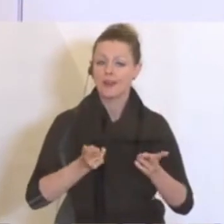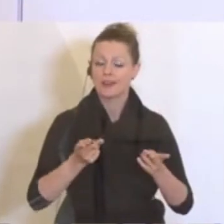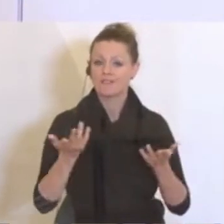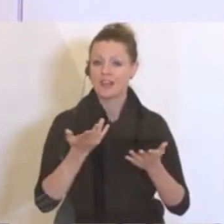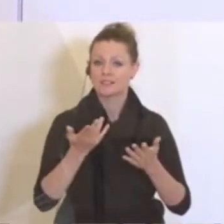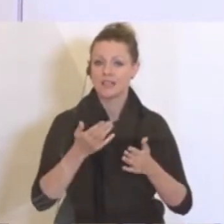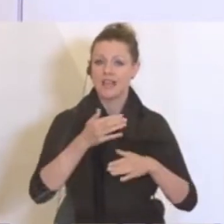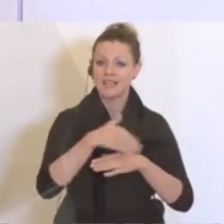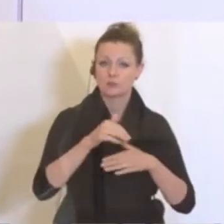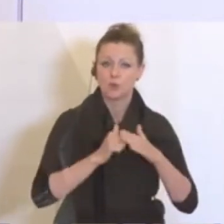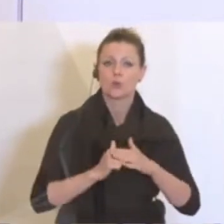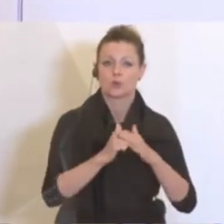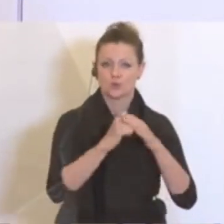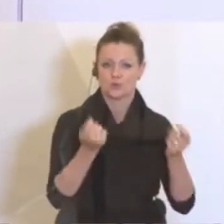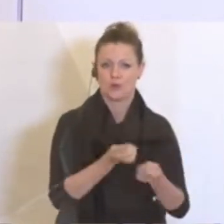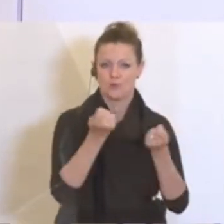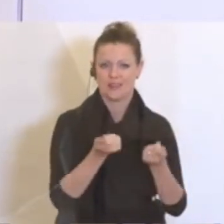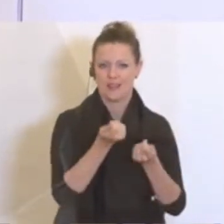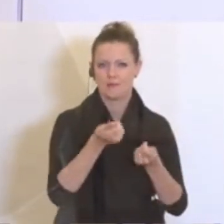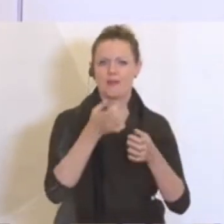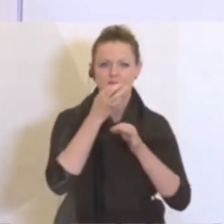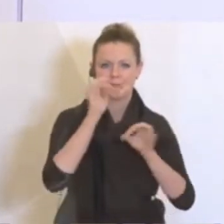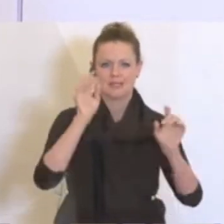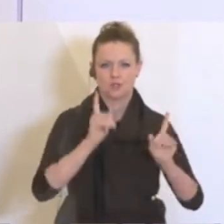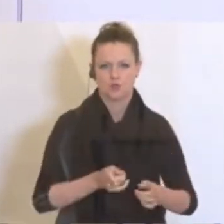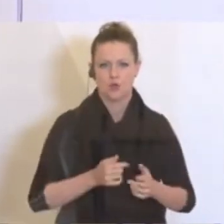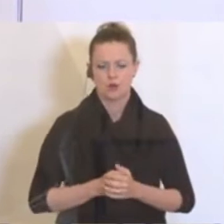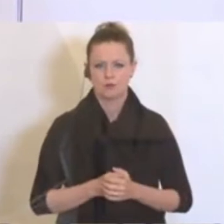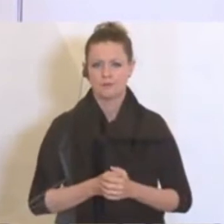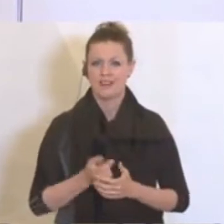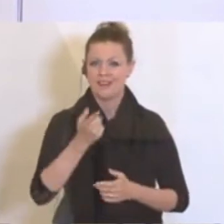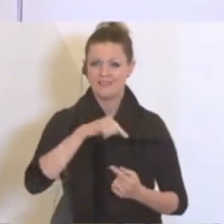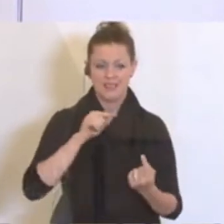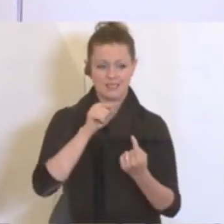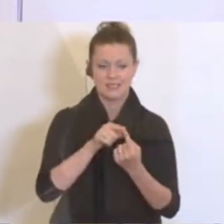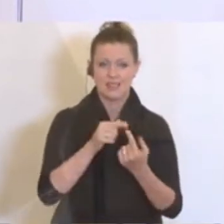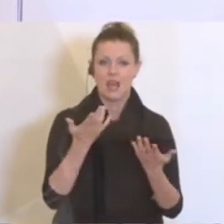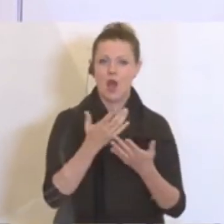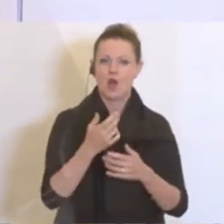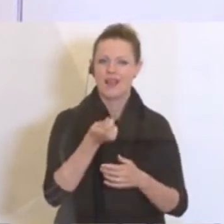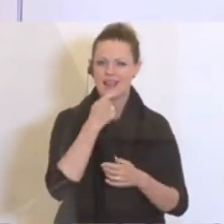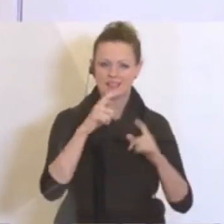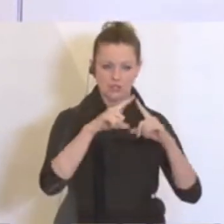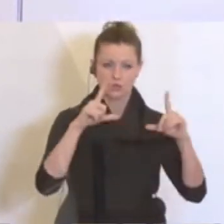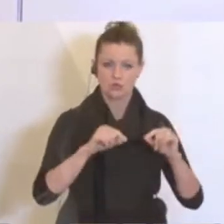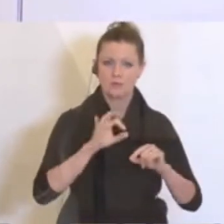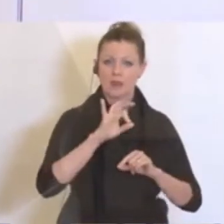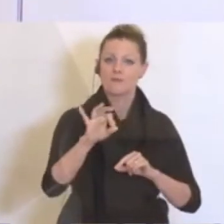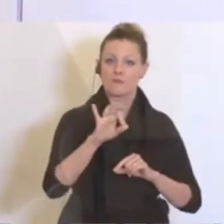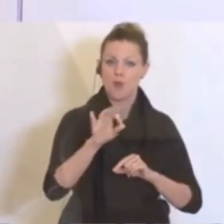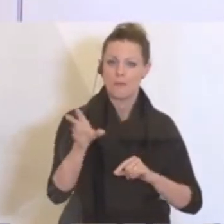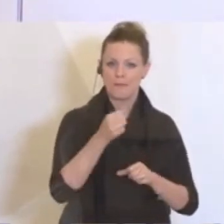in den Gastronomienbetrieben entsprechend auch verbessern soll. Wir werden Essensgutscheine für Mitarbeiter steuerlich weiter